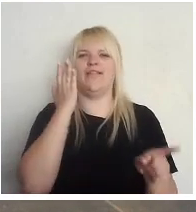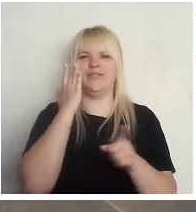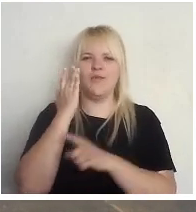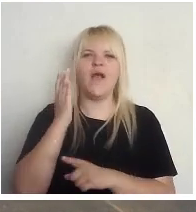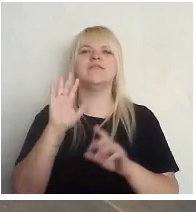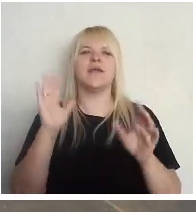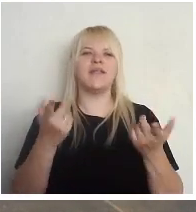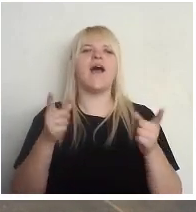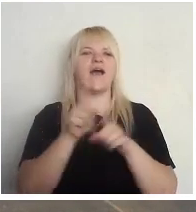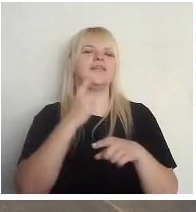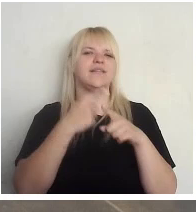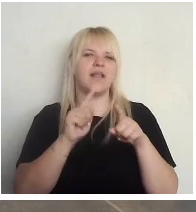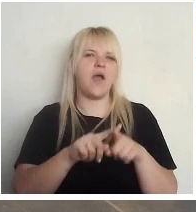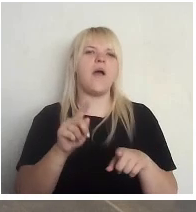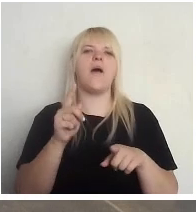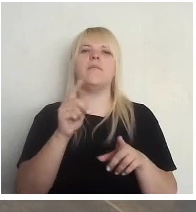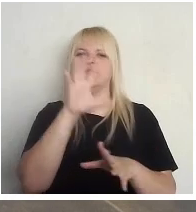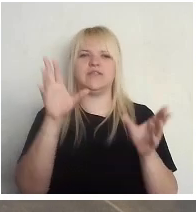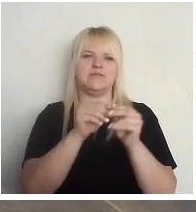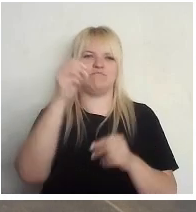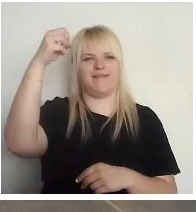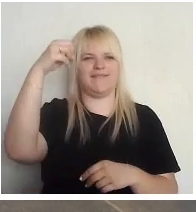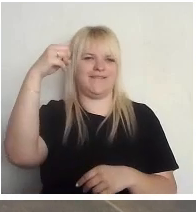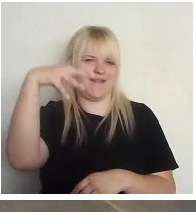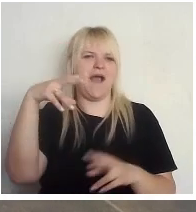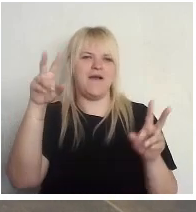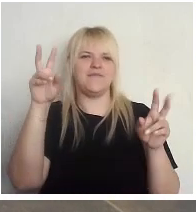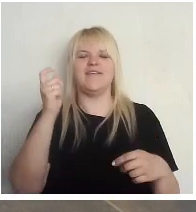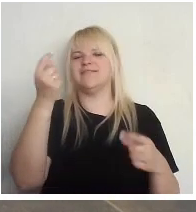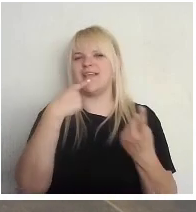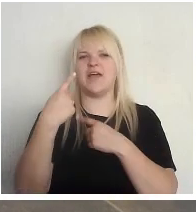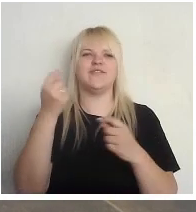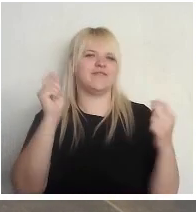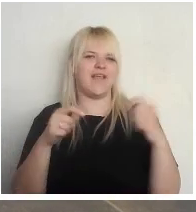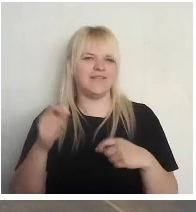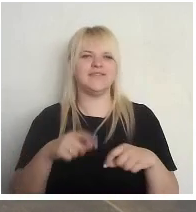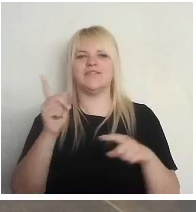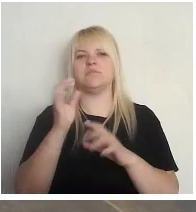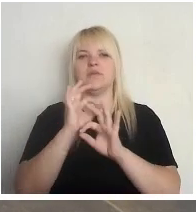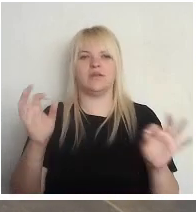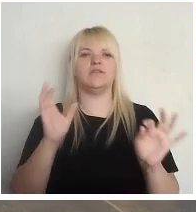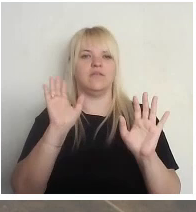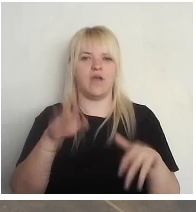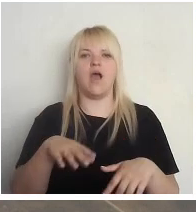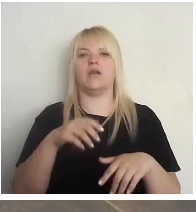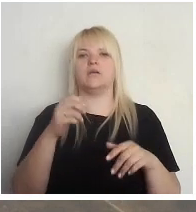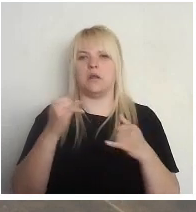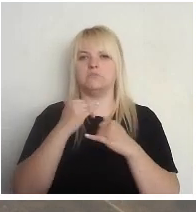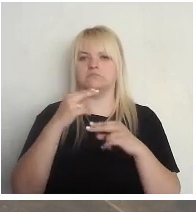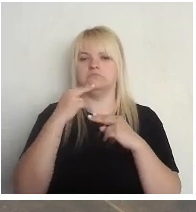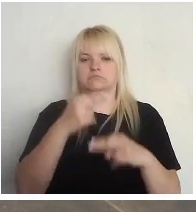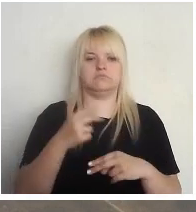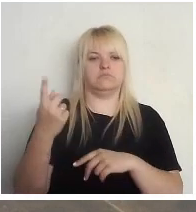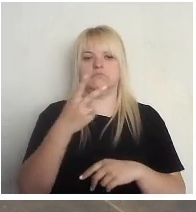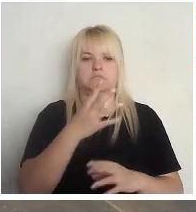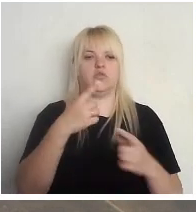jau kāmdēļ vispār, es domāju, lampa kā tāda, kas ir saruna festivāls, ir brīnišķīgi, ka mēs varam cieņpilnu uzklausīt daudz un